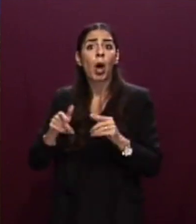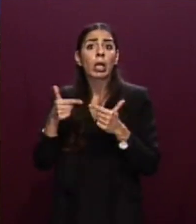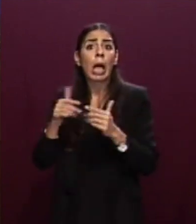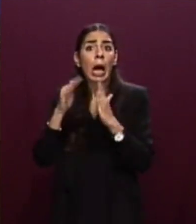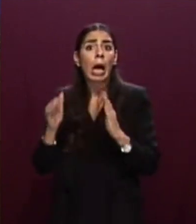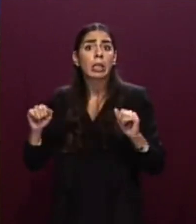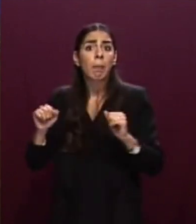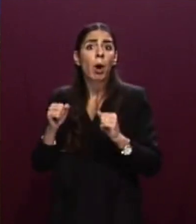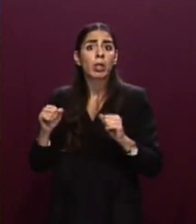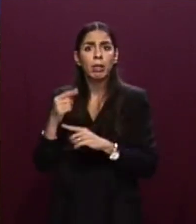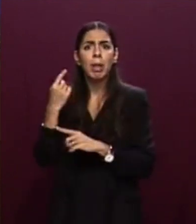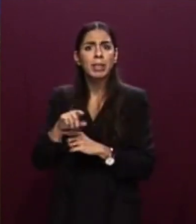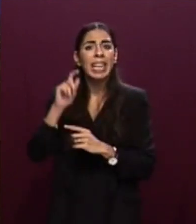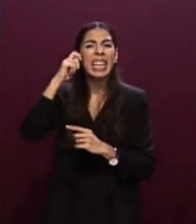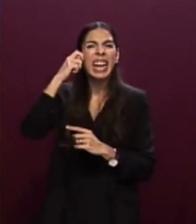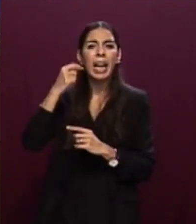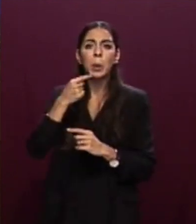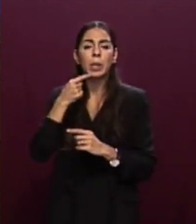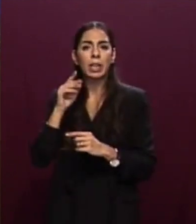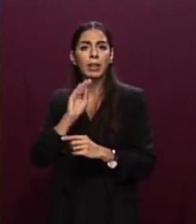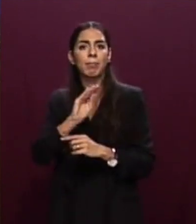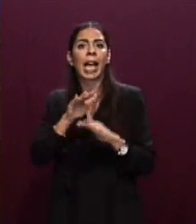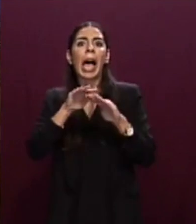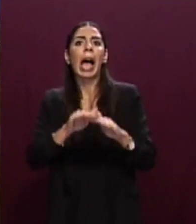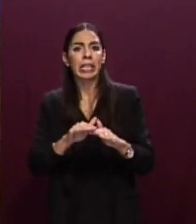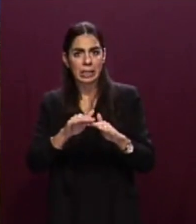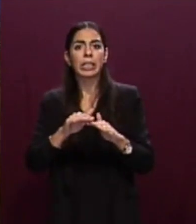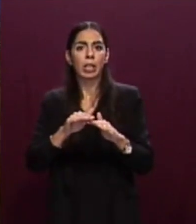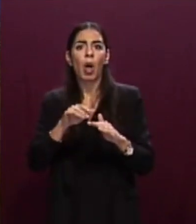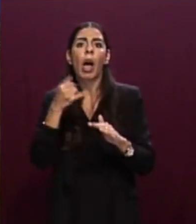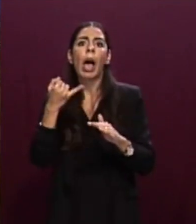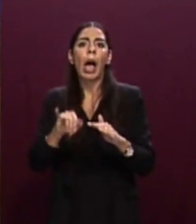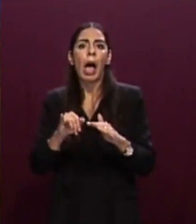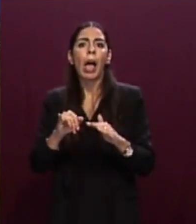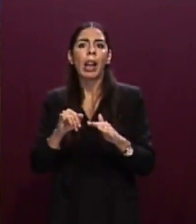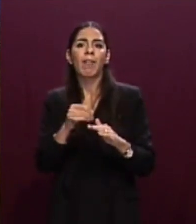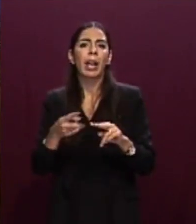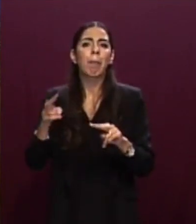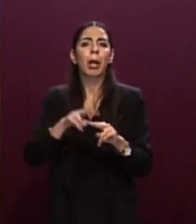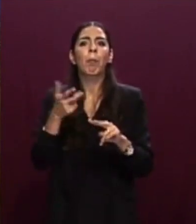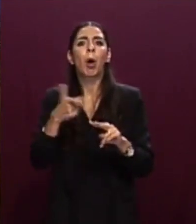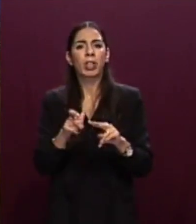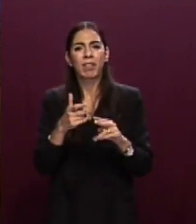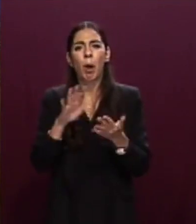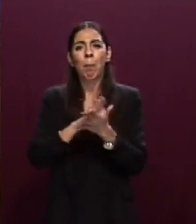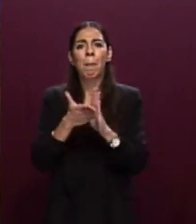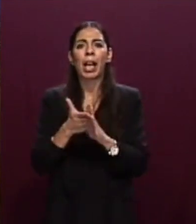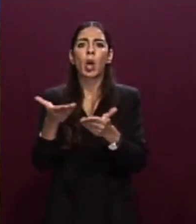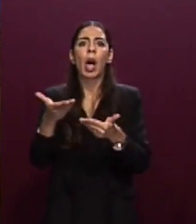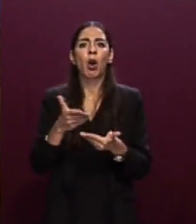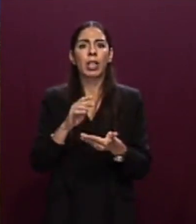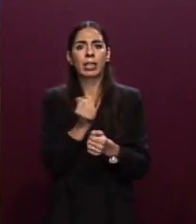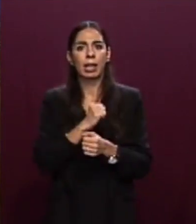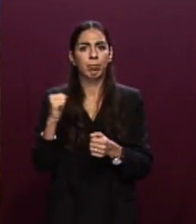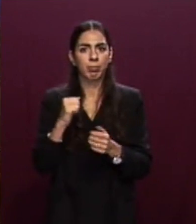e che riteneva che il reato commesso da un richiedente asilo fosse aggravato dall'aver violato il patto di accoglienza. Come Ministro dell'Interno devo poi